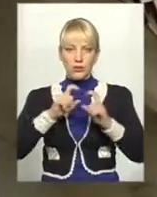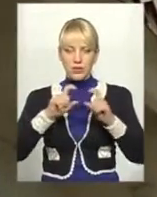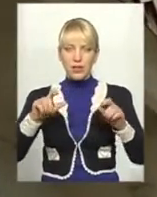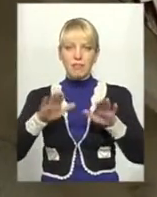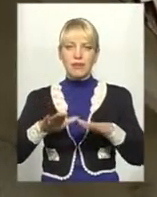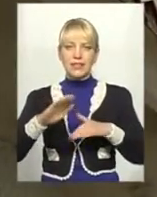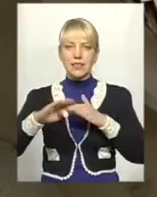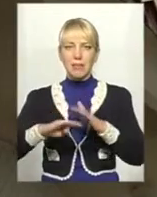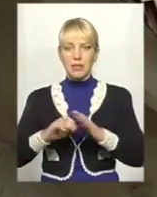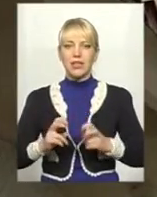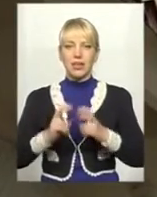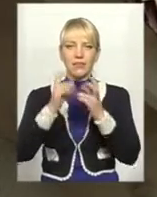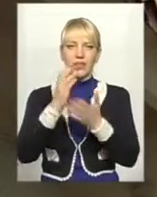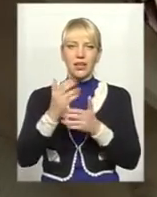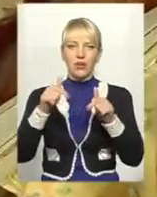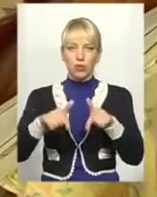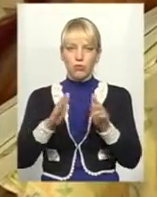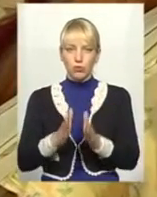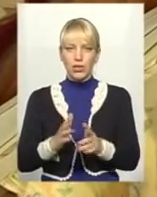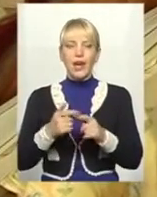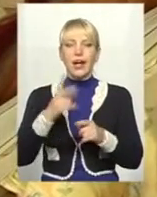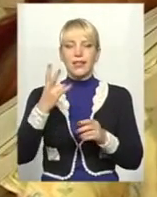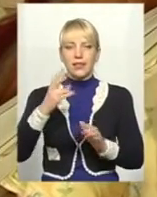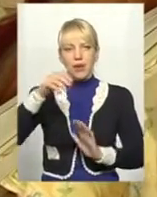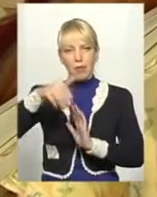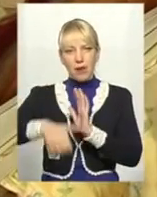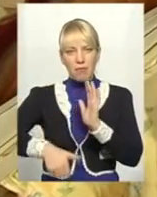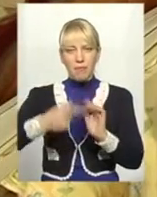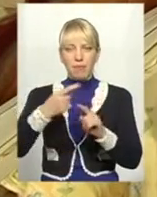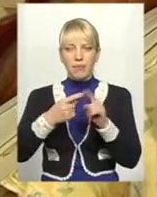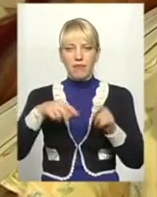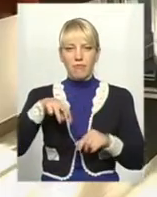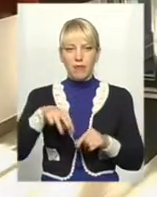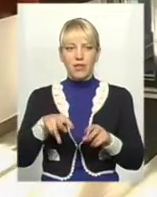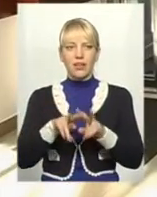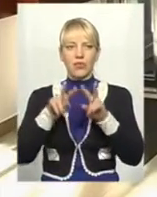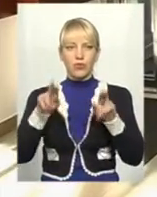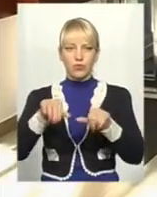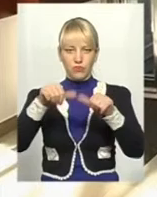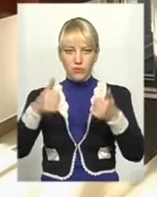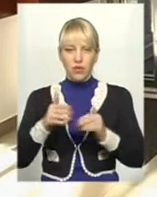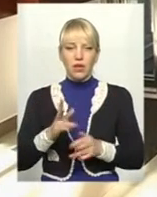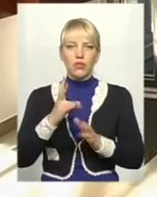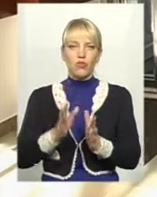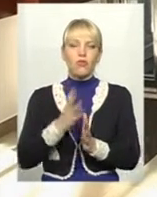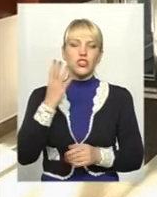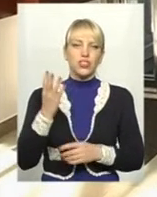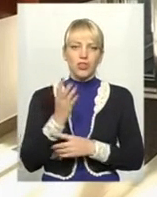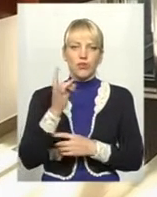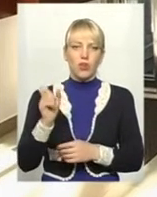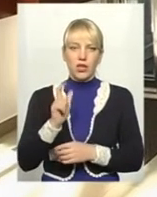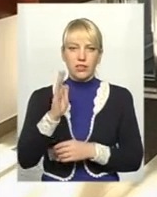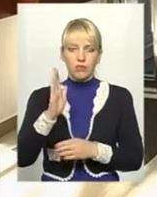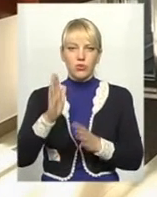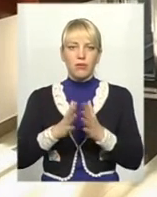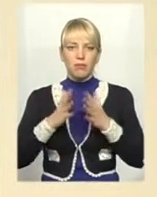розмістять тут. Але треба викупити ще півметрову шахту. Він виглядатиме як оцей, але буде у четверо більший. На підприємстві,